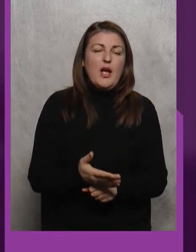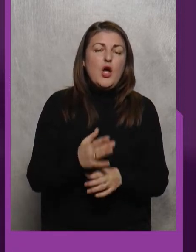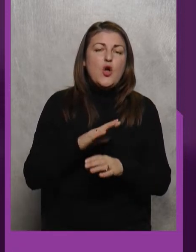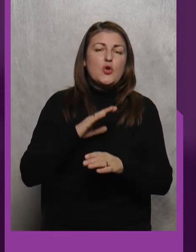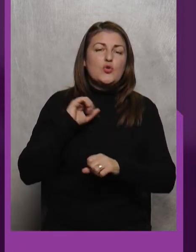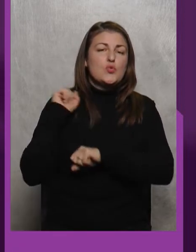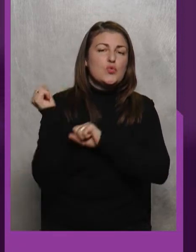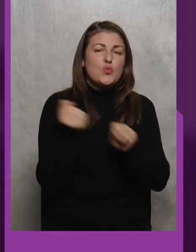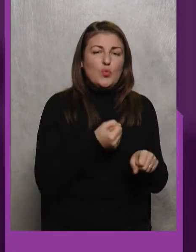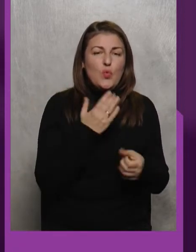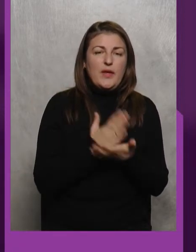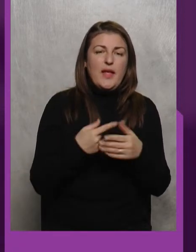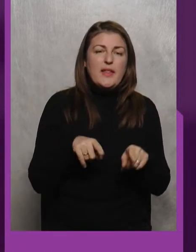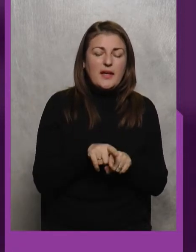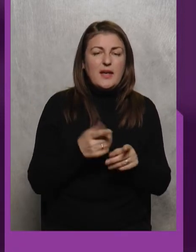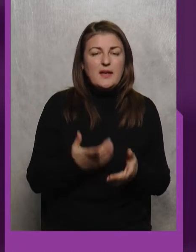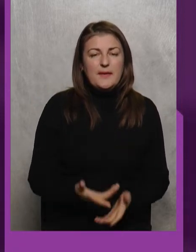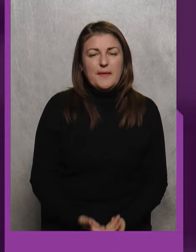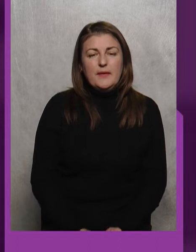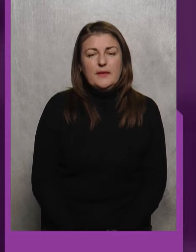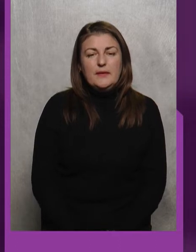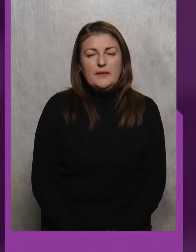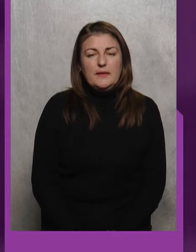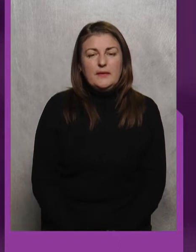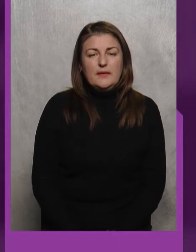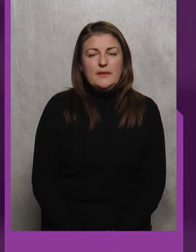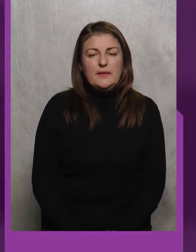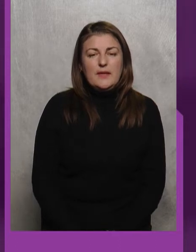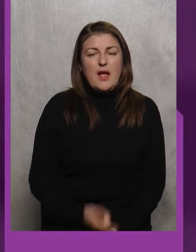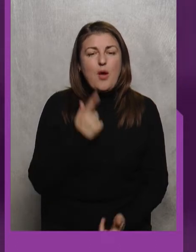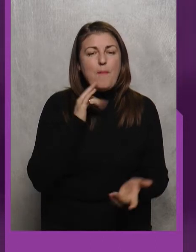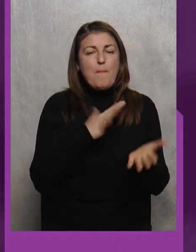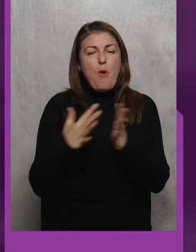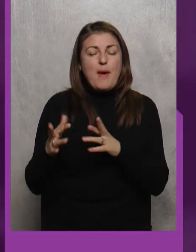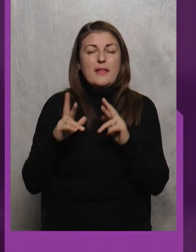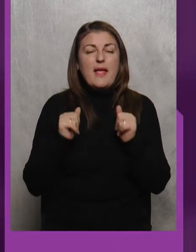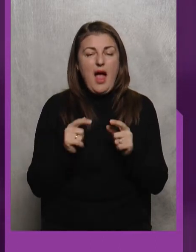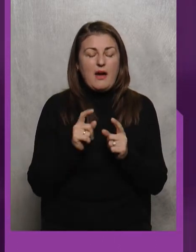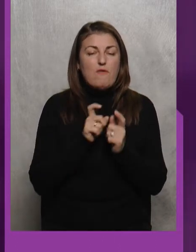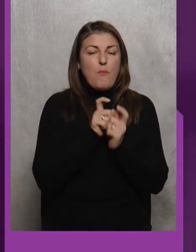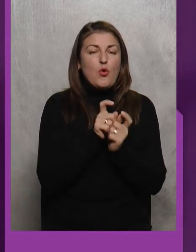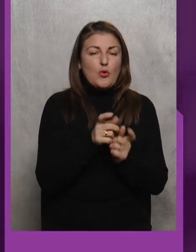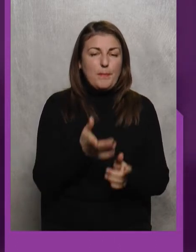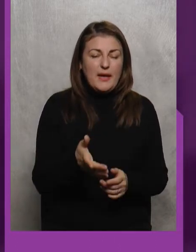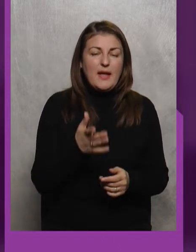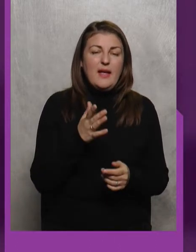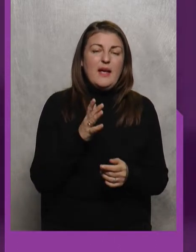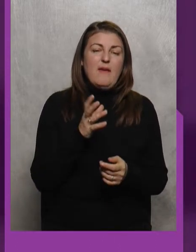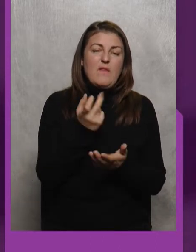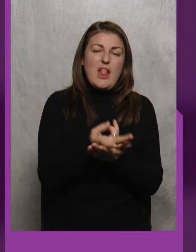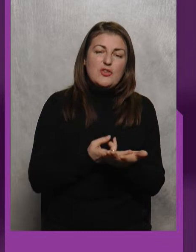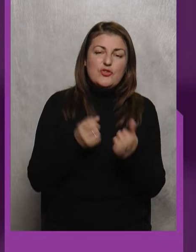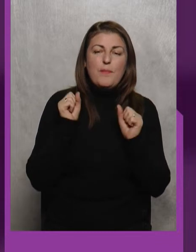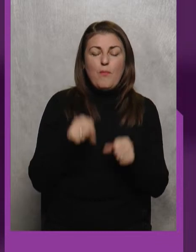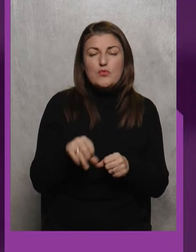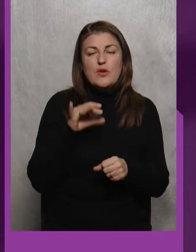дзюдо є такі моменти Як воробі в партері Лежачі можуть